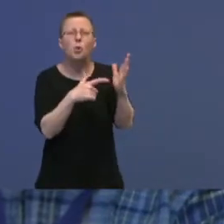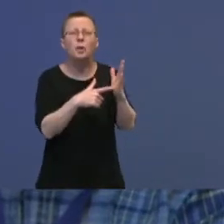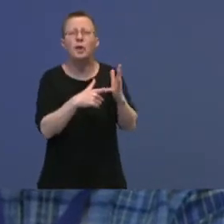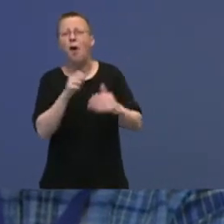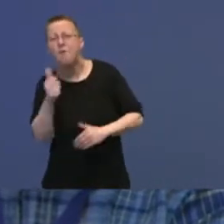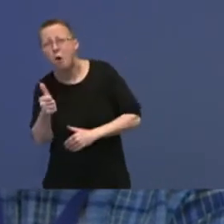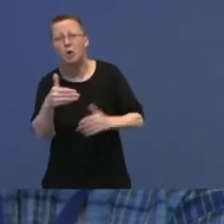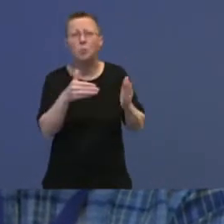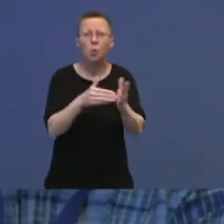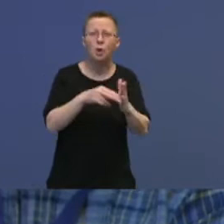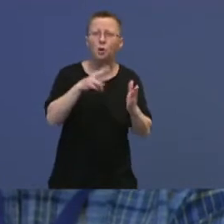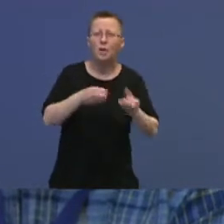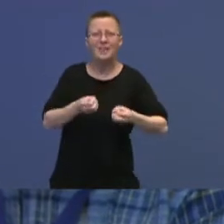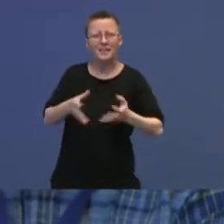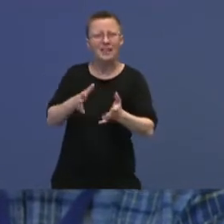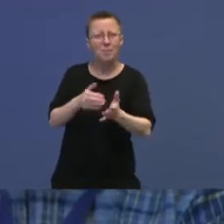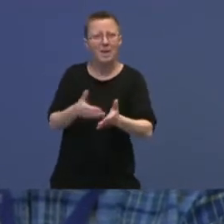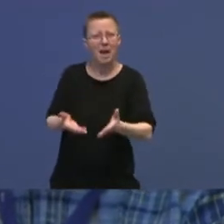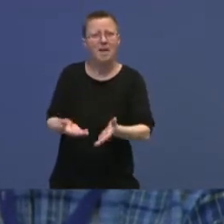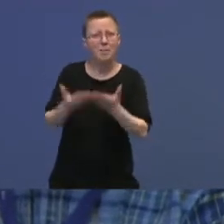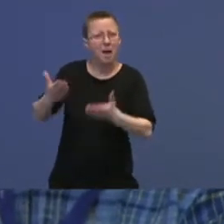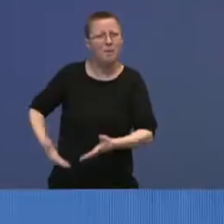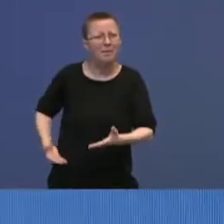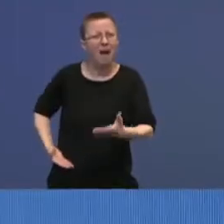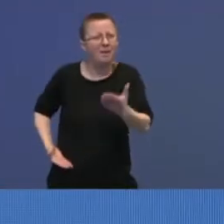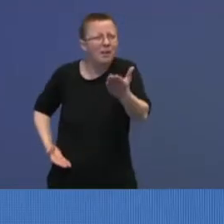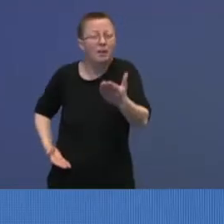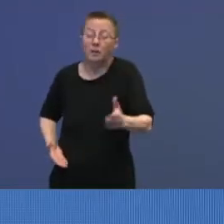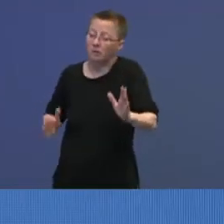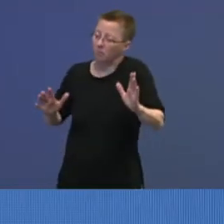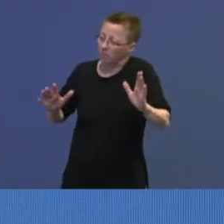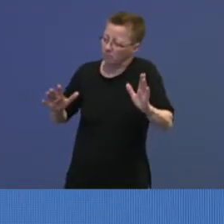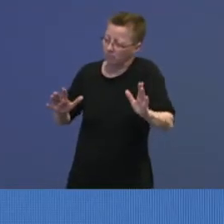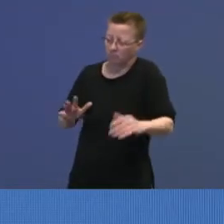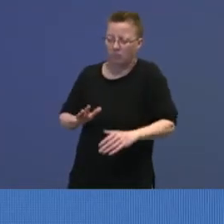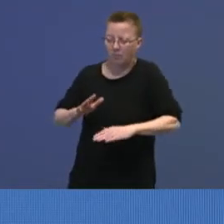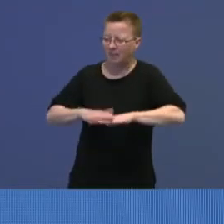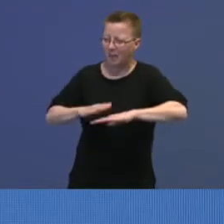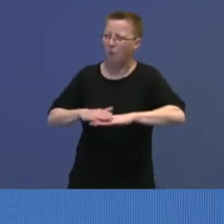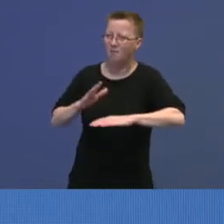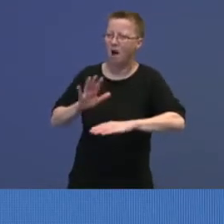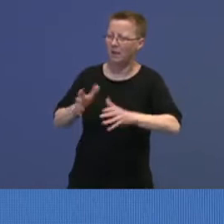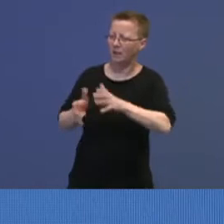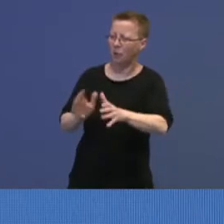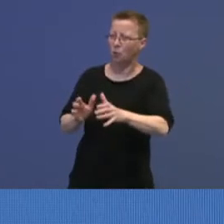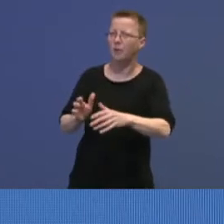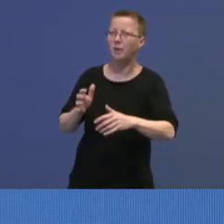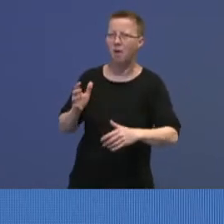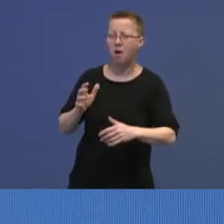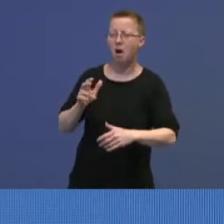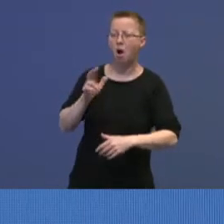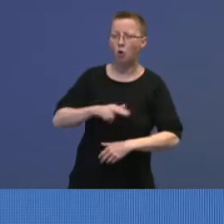imot? Er det for at Norge skal sende mer enn det de har sendt allerede? Nei, det er basert på hva som er situasjonen, hva Norge